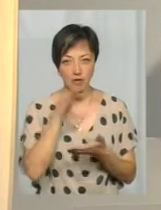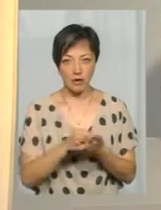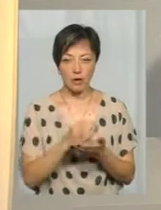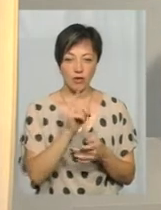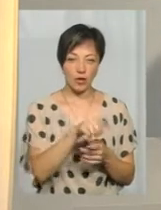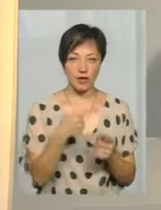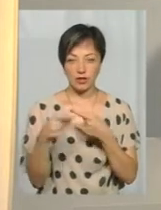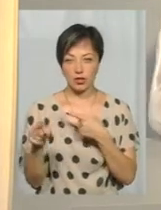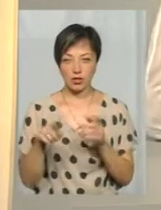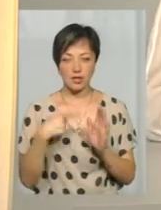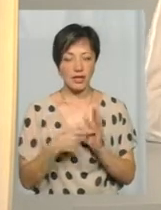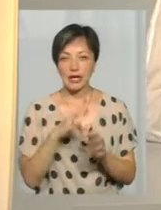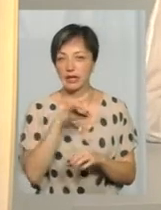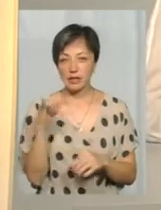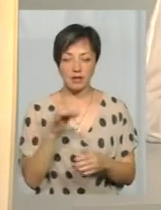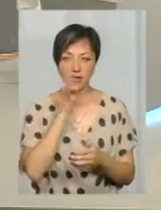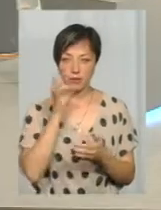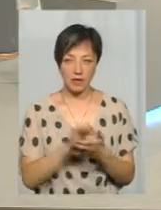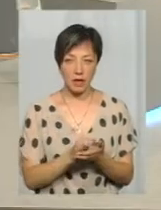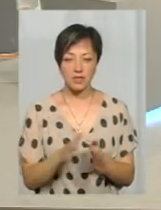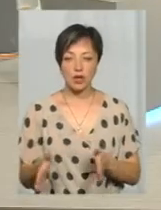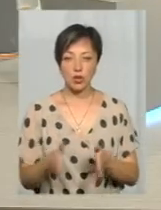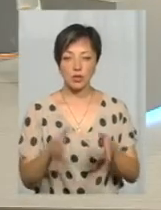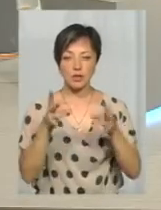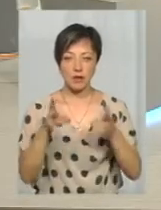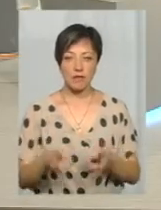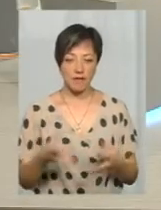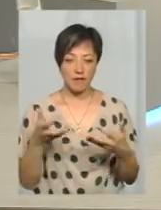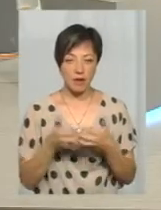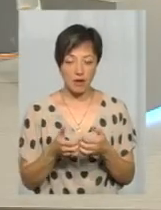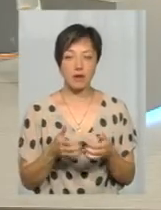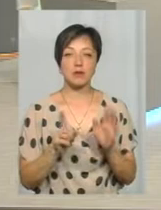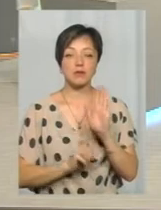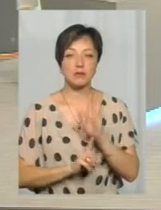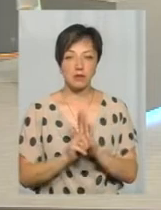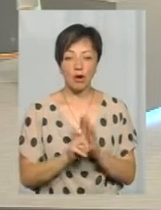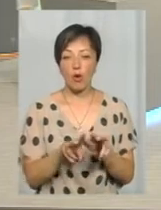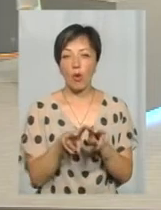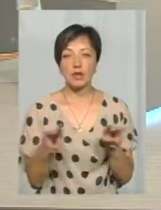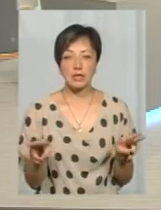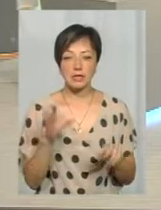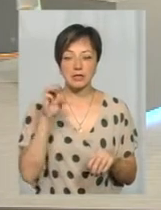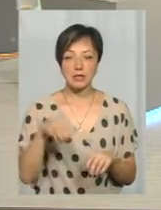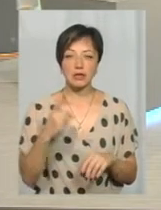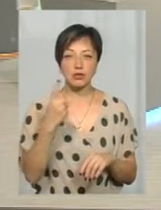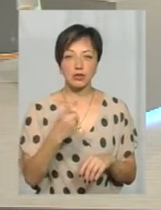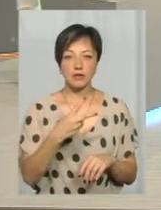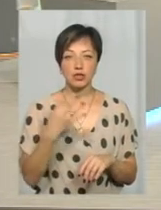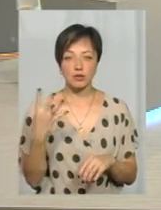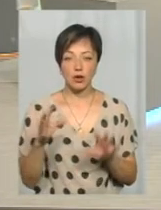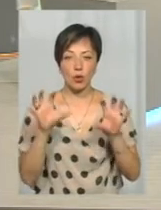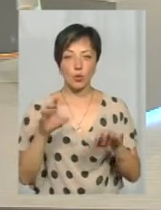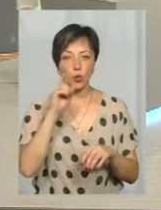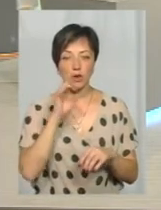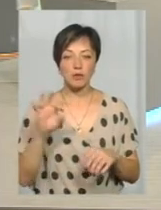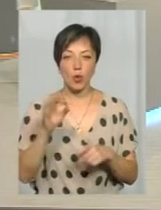одних від інших? Ні, відповідальність за дорожню-транспортну пригоду, як я казав, вона наступає одинаково. за статтю 124 Кодексу України